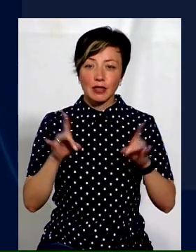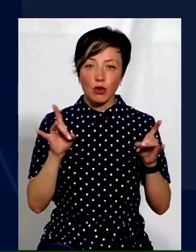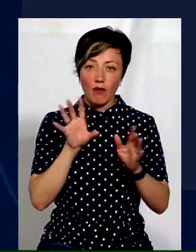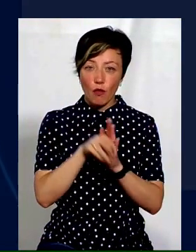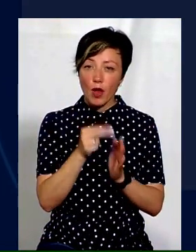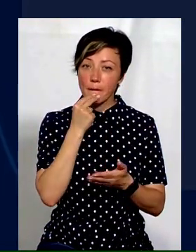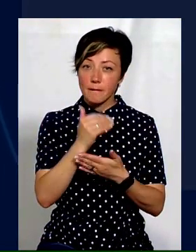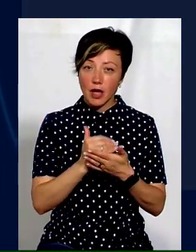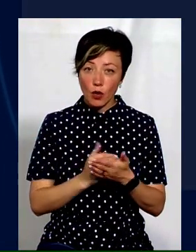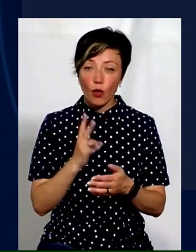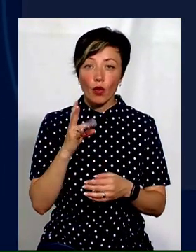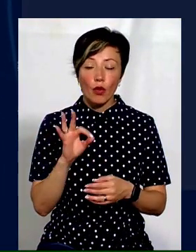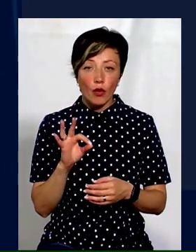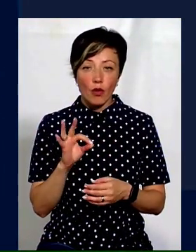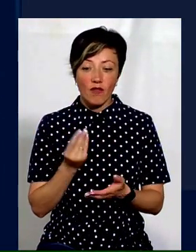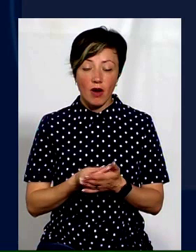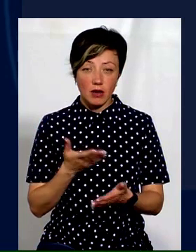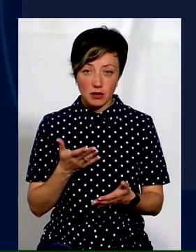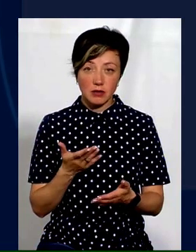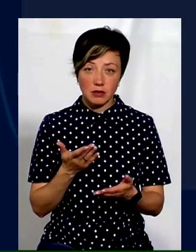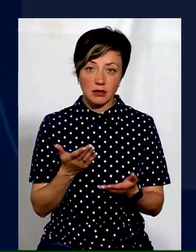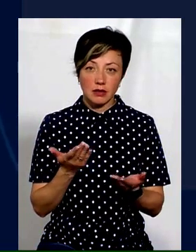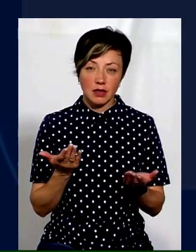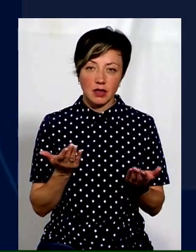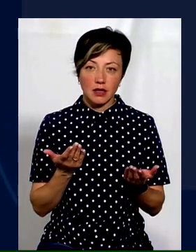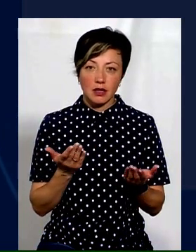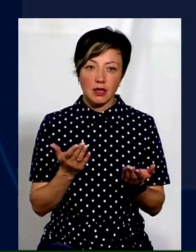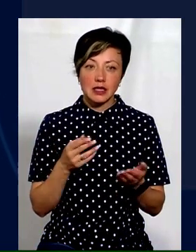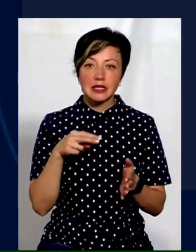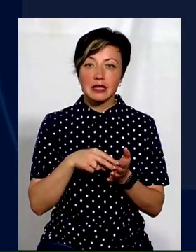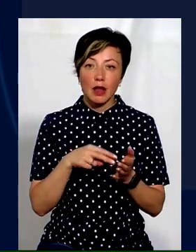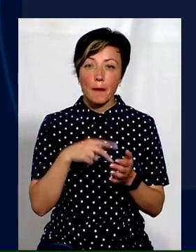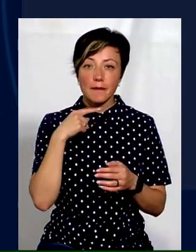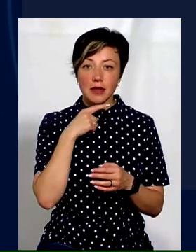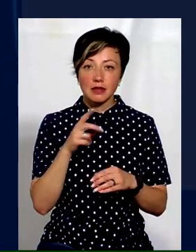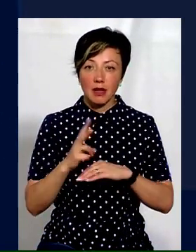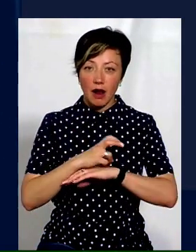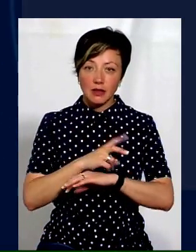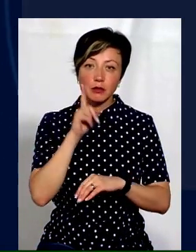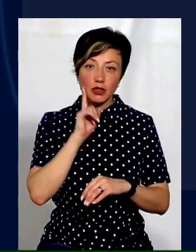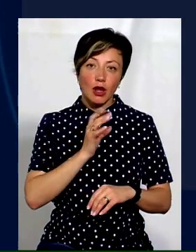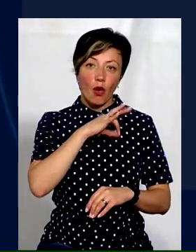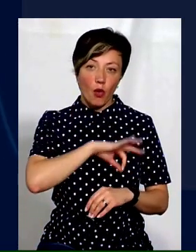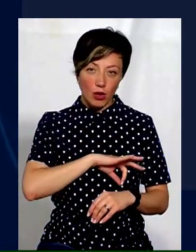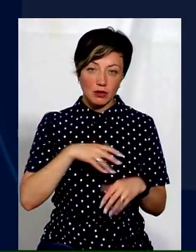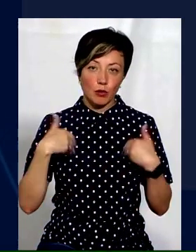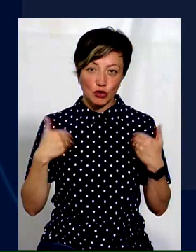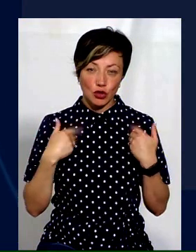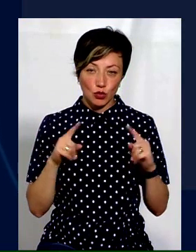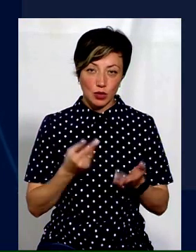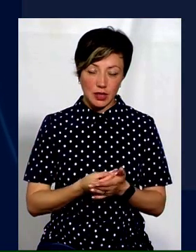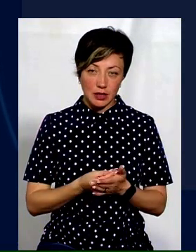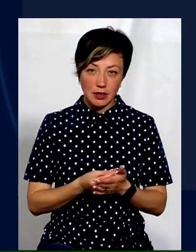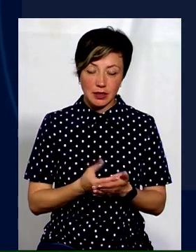собівартість великоліній валинка досить висока і ціна м'яса достатньо висока. Хоча воно надзвичайно смачне, корисне, пложивне, дуже цінне.